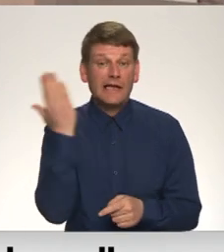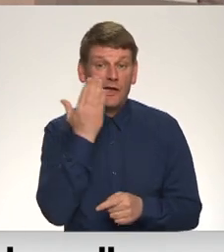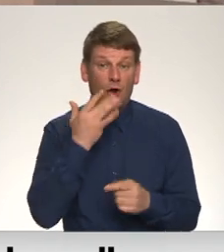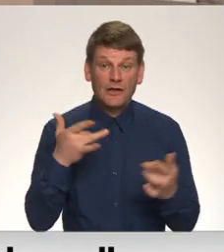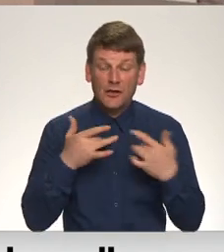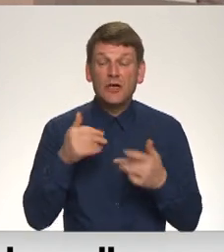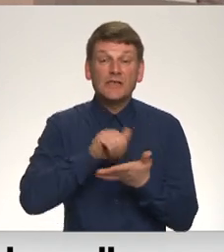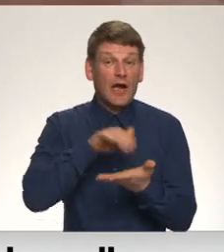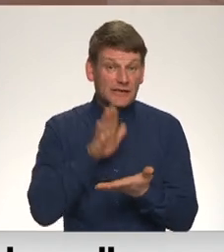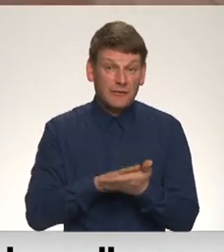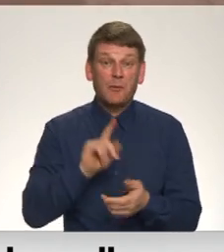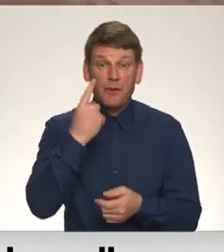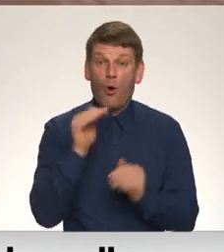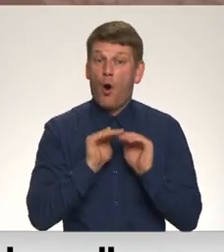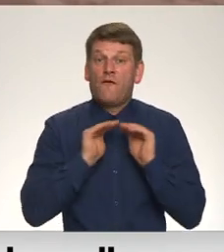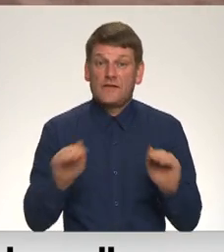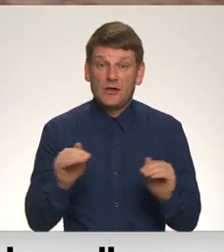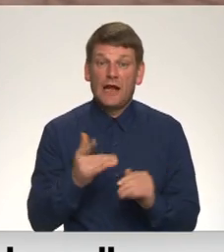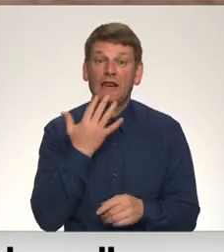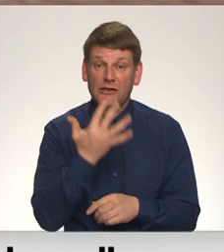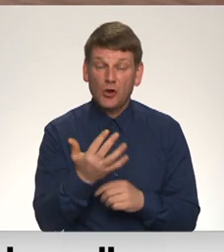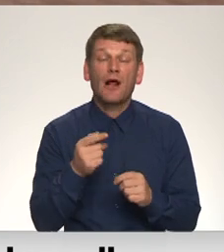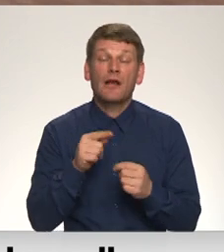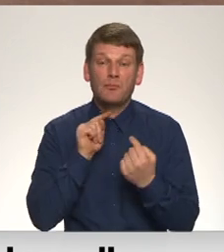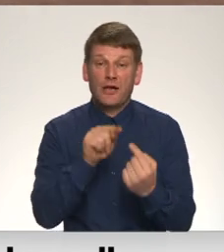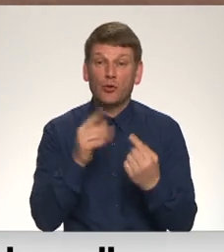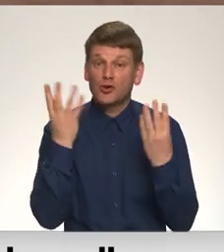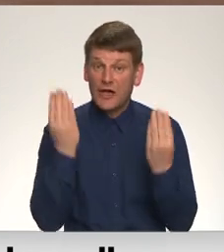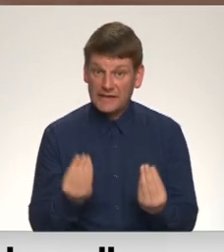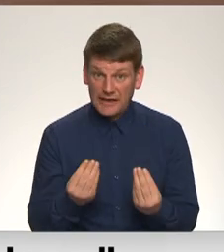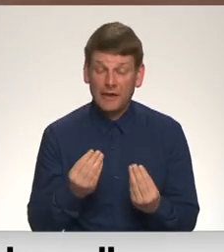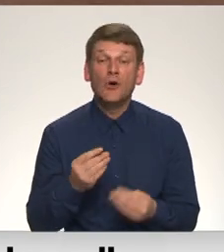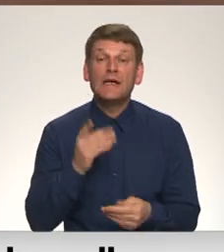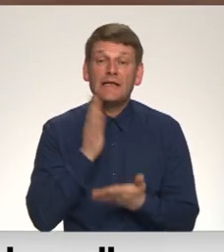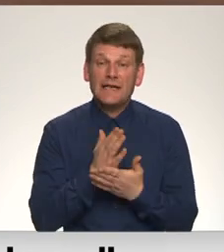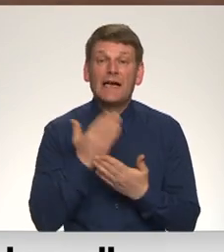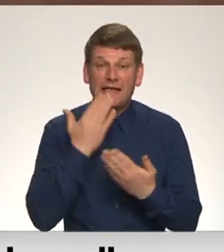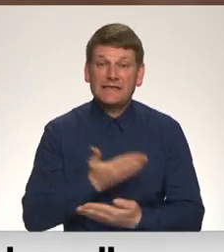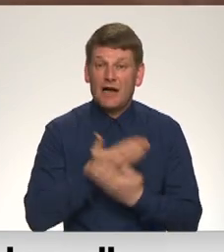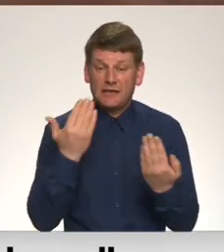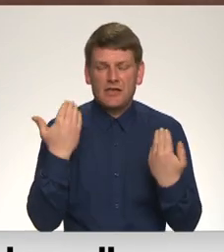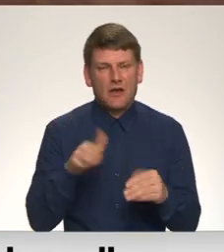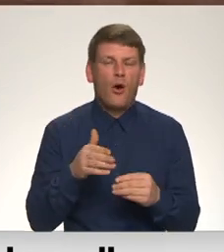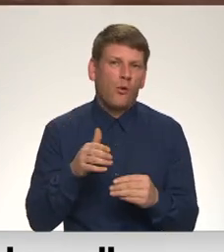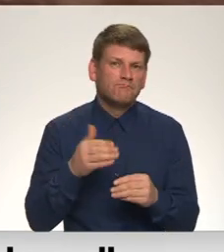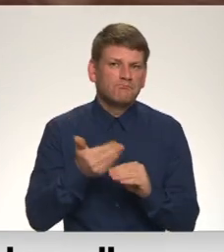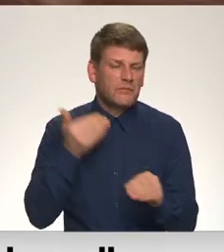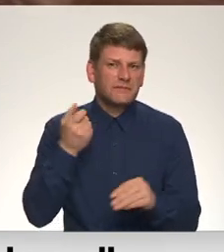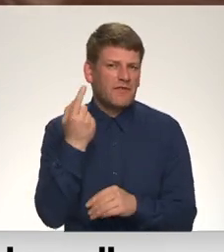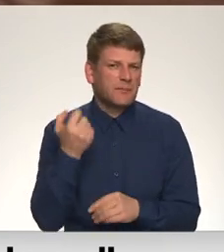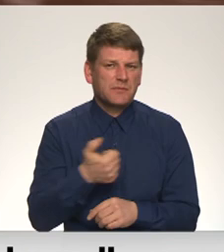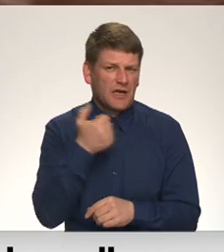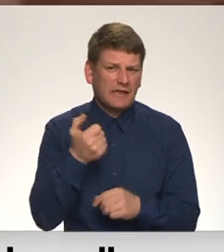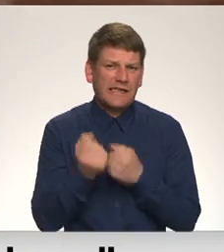šodien atzīmējot pirmo oficiālo Nacionālās pretošanās dienu, tika izrādīta, nu jau pirms 11 gadiem,